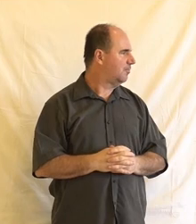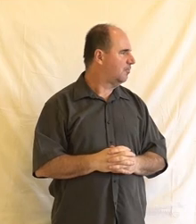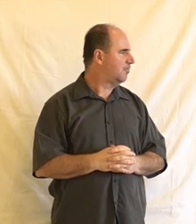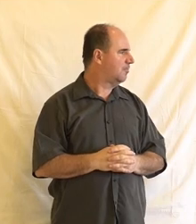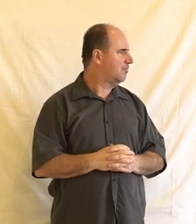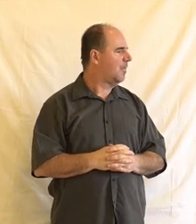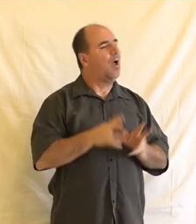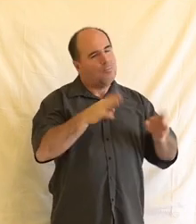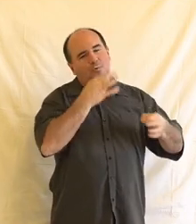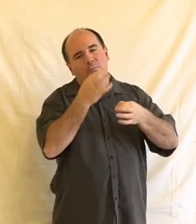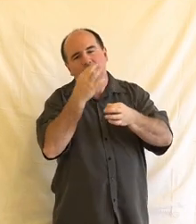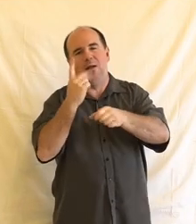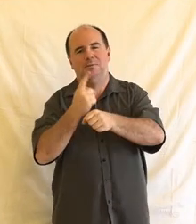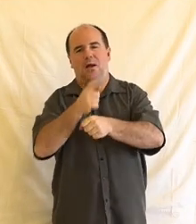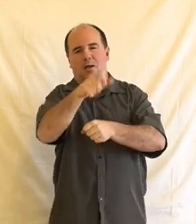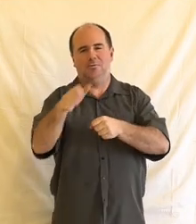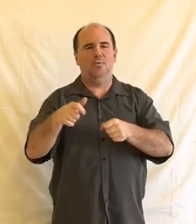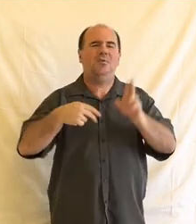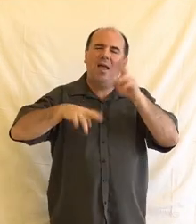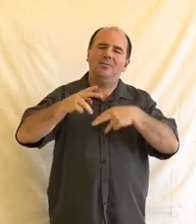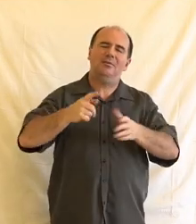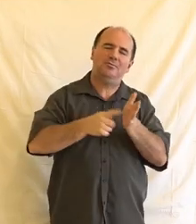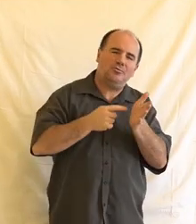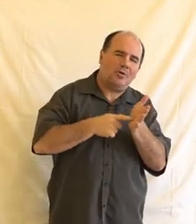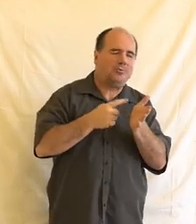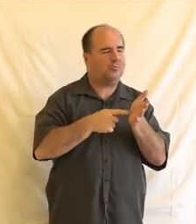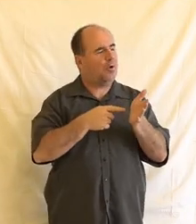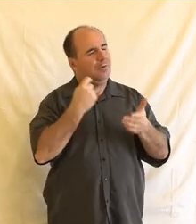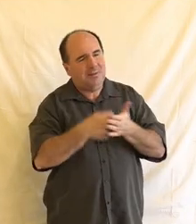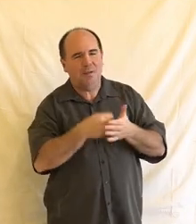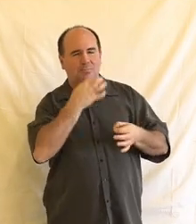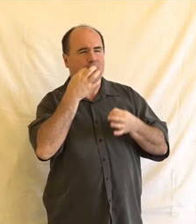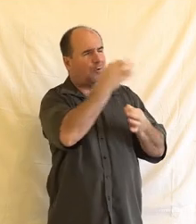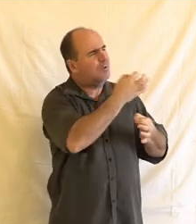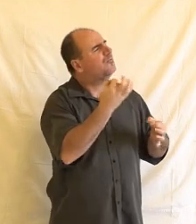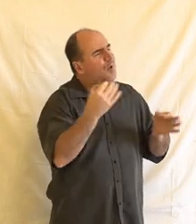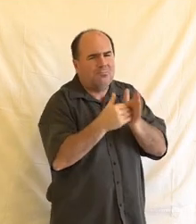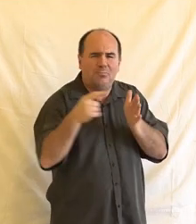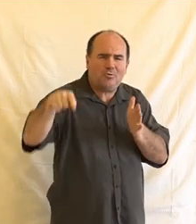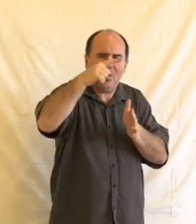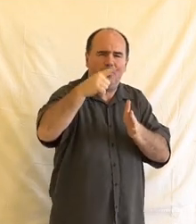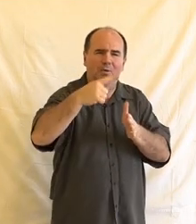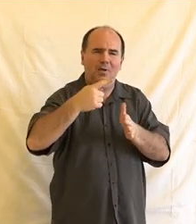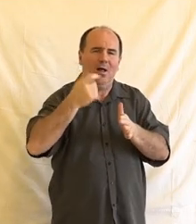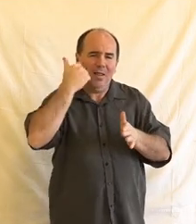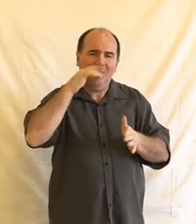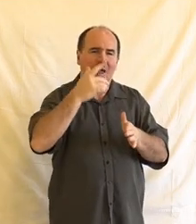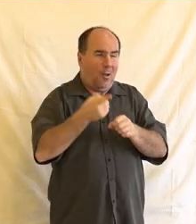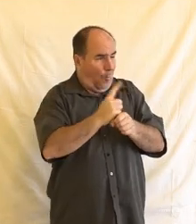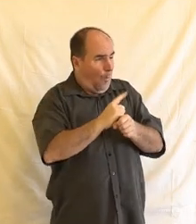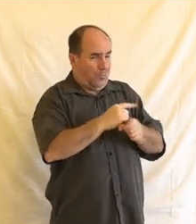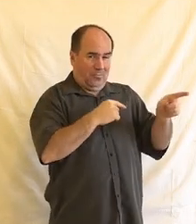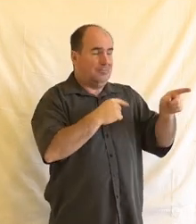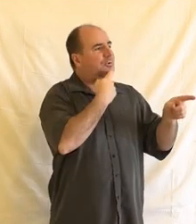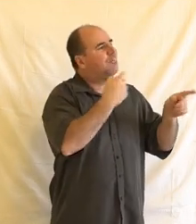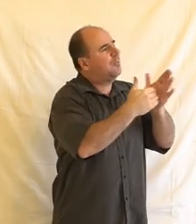nejčastější typy dotazů, proč třeba ty hovory trvají dlouho, že naše snaha je i délku toho hovoru minimalizovat, že operátoři mají i